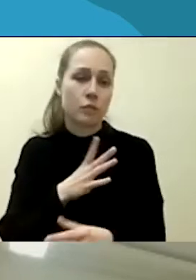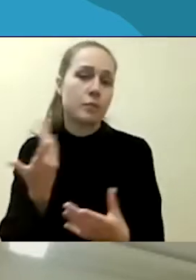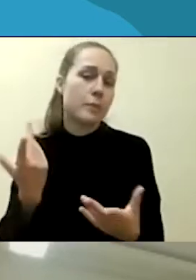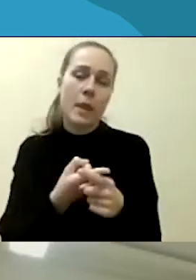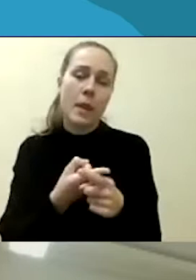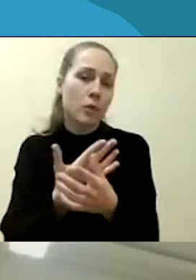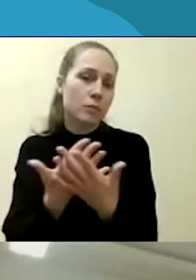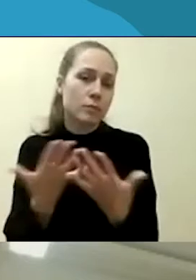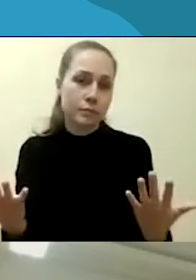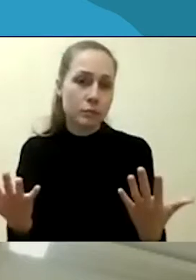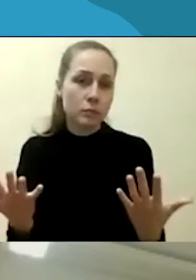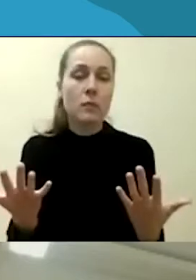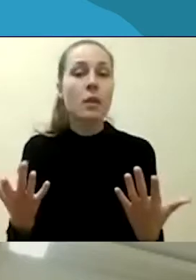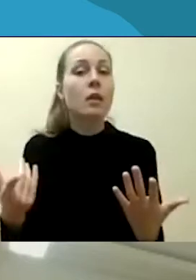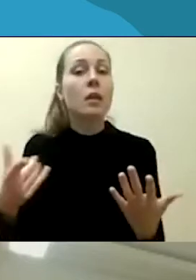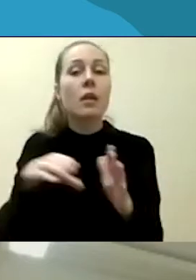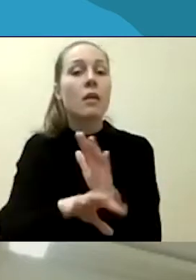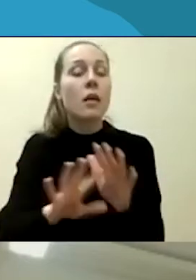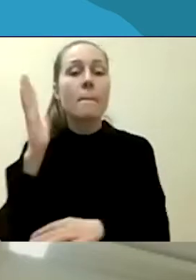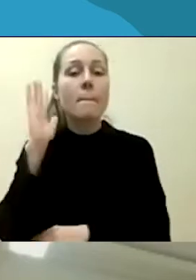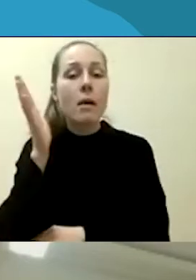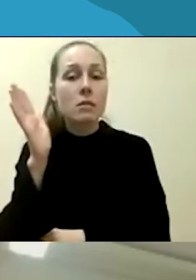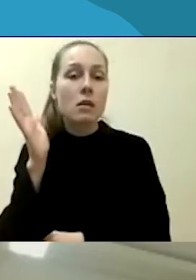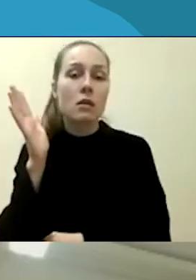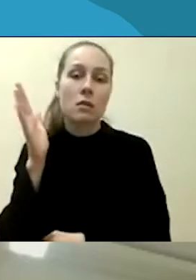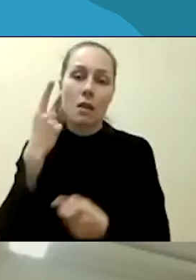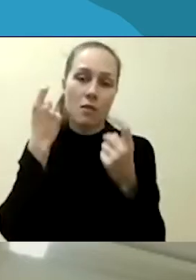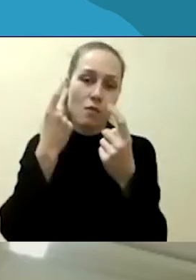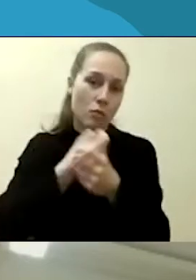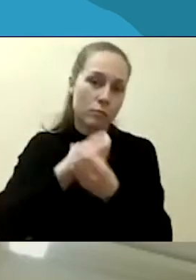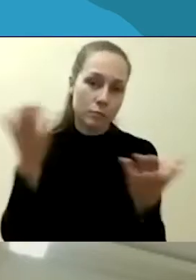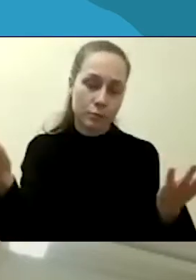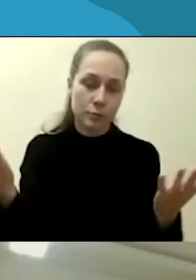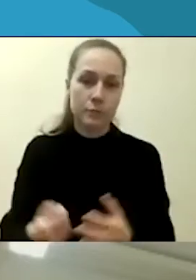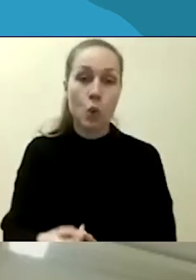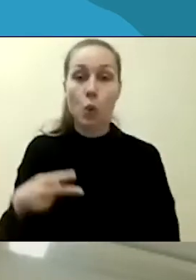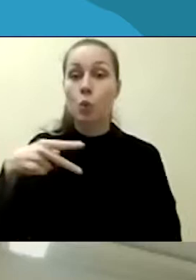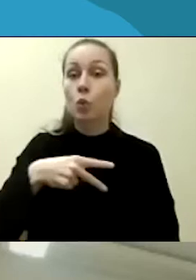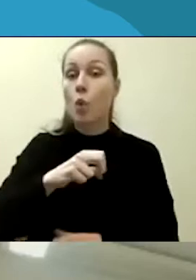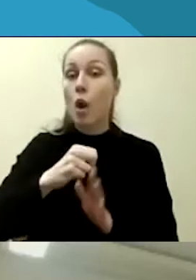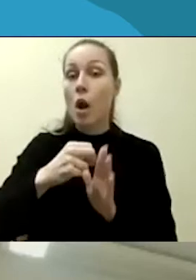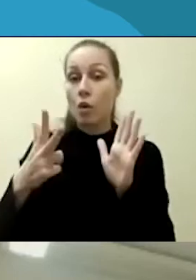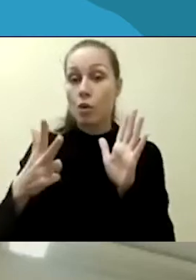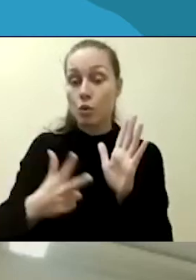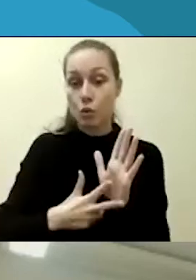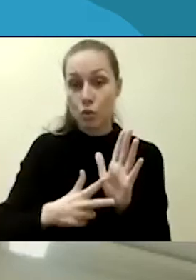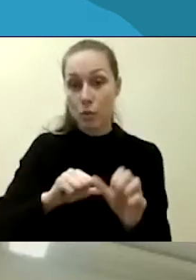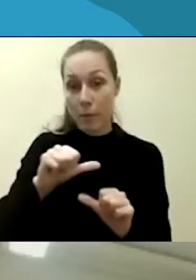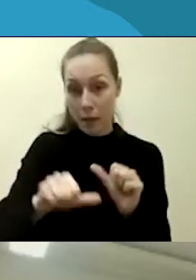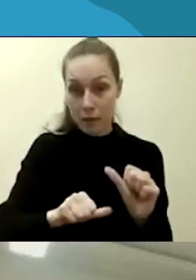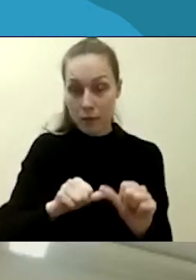jie sapėmė įvairiausios paskaitos ir informacijos klaidą. 2018 metais